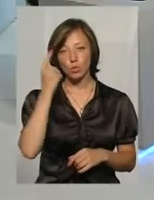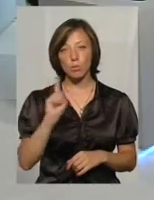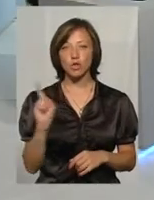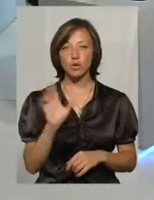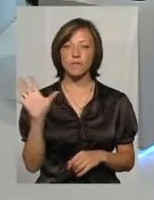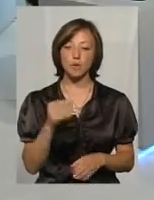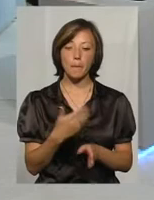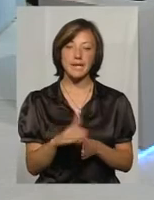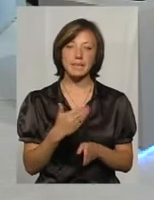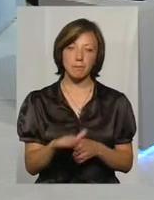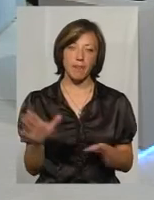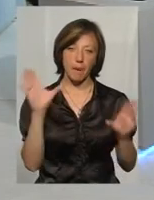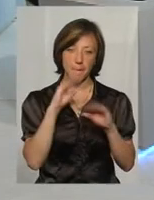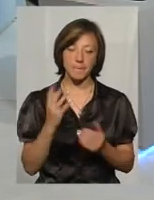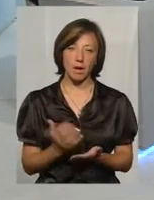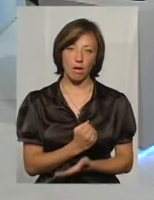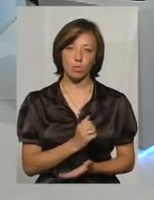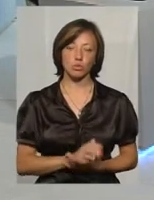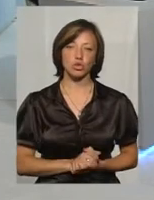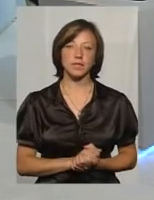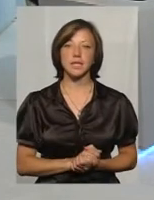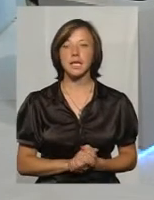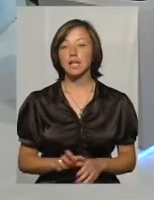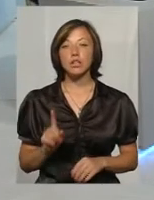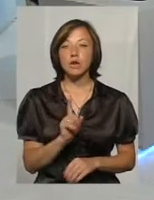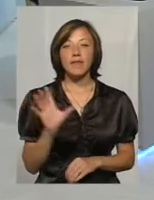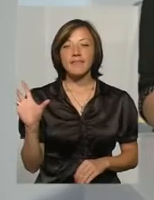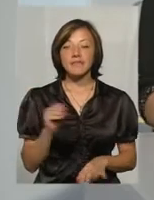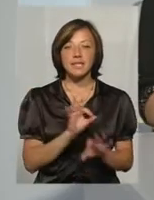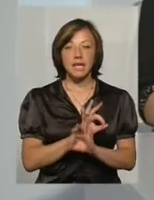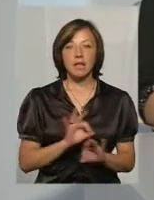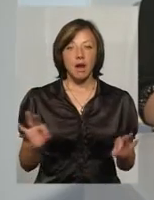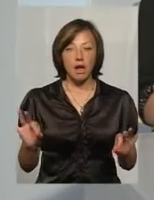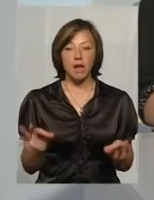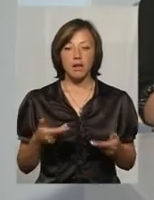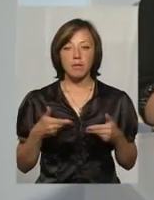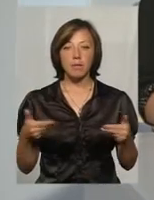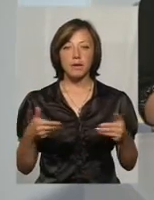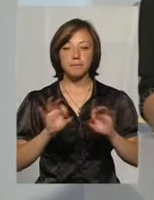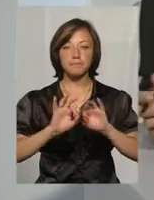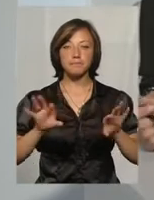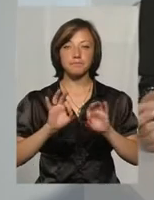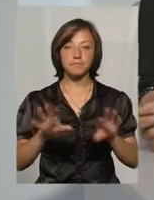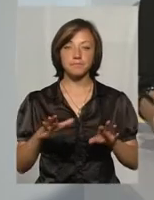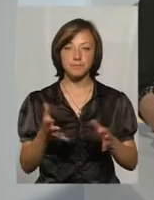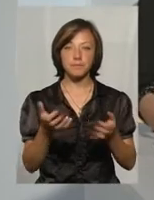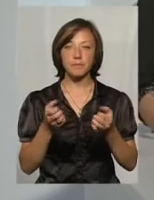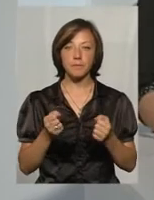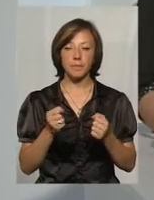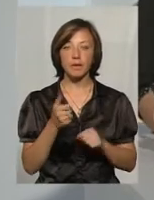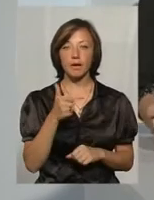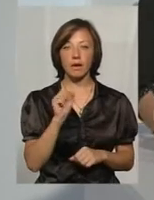все постійно вийде. З приводу того, що не все ідеальне, ми взяли коментар у пана Володимира